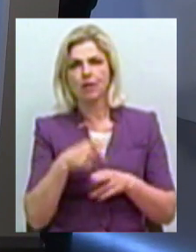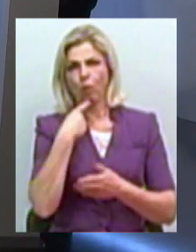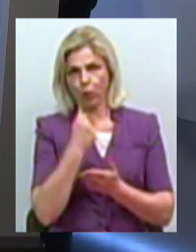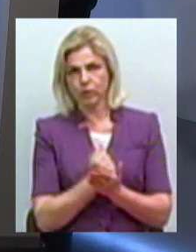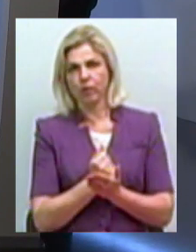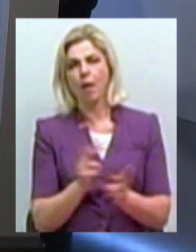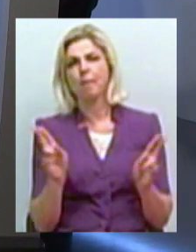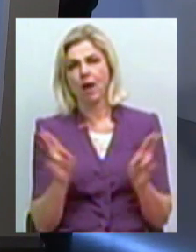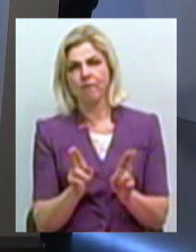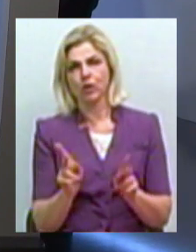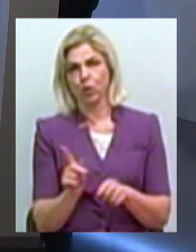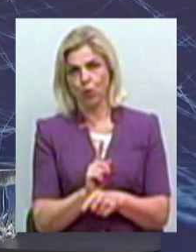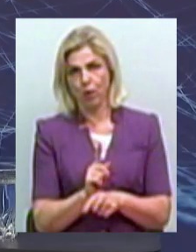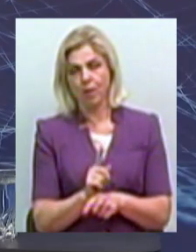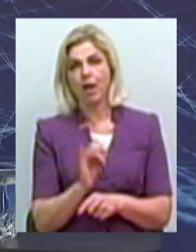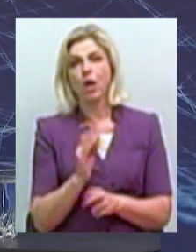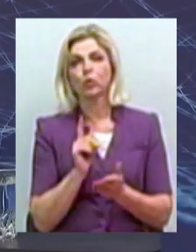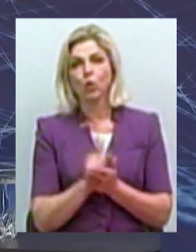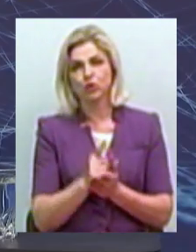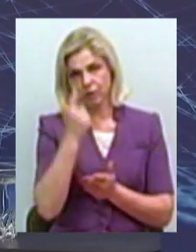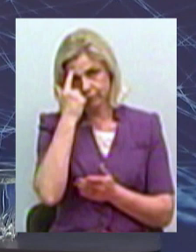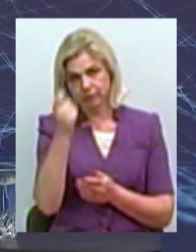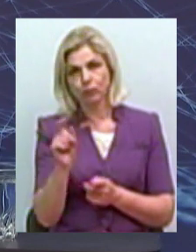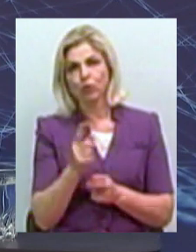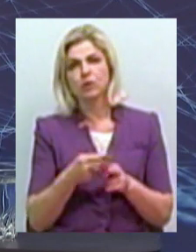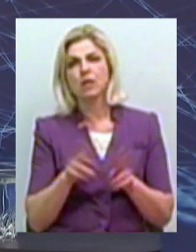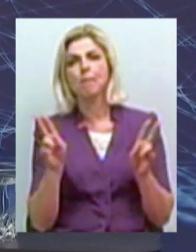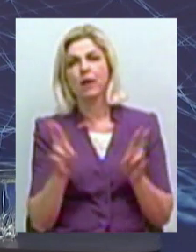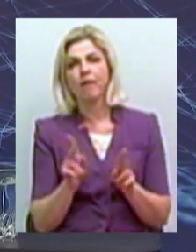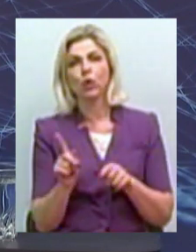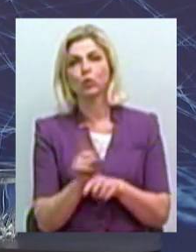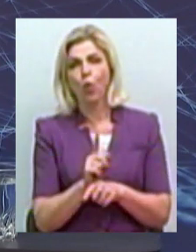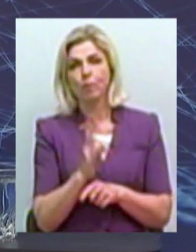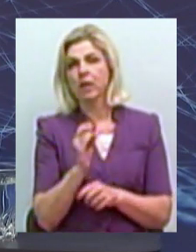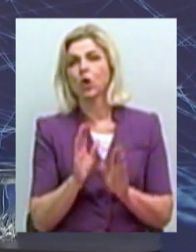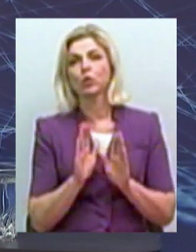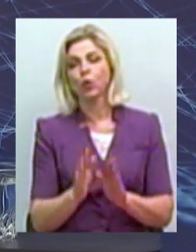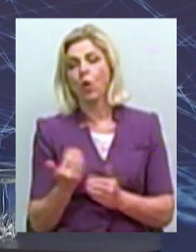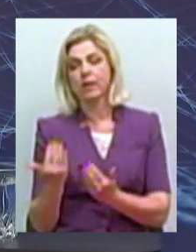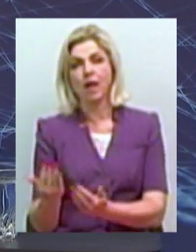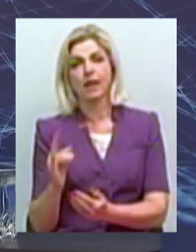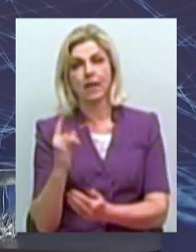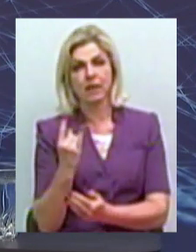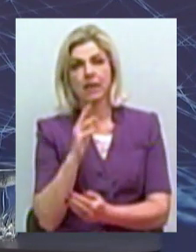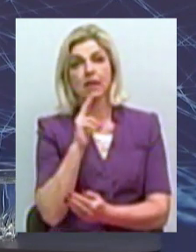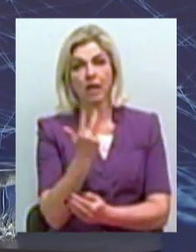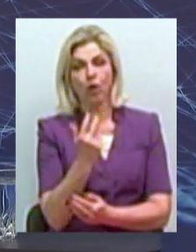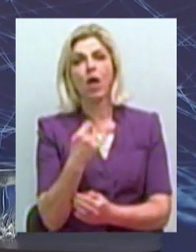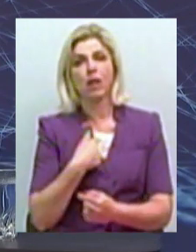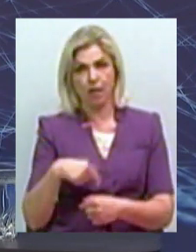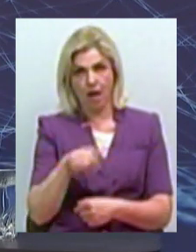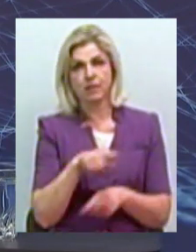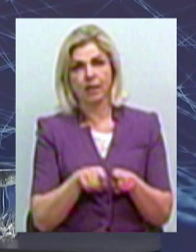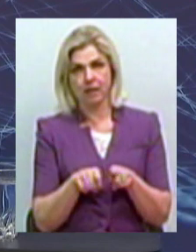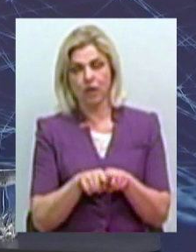правило, норма. І ми маємо наголошувати, що це правило і норма не тільки для дитини, трирічної, але й для нас теж. Ми